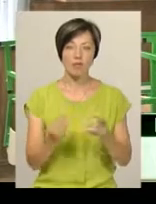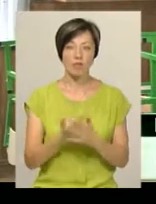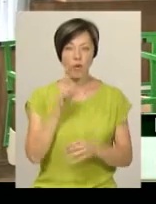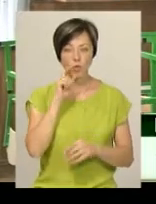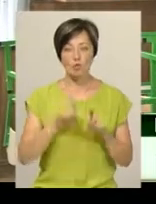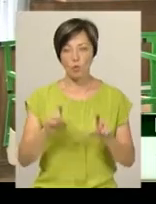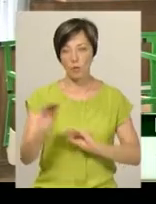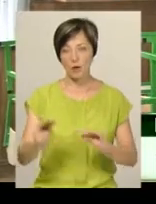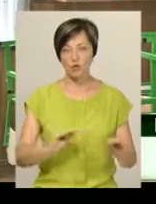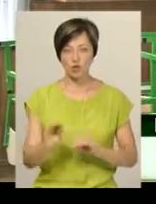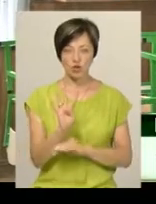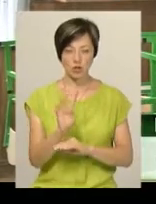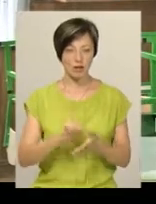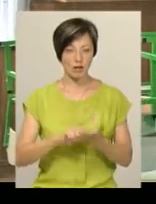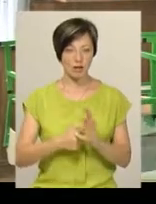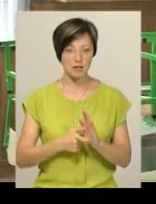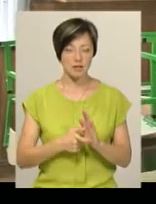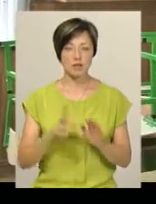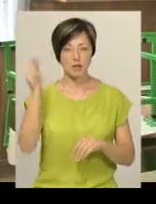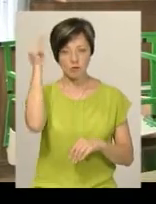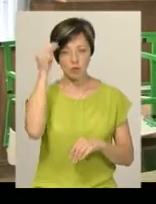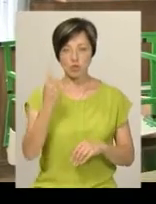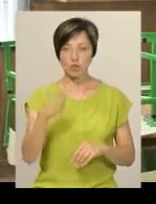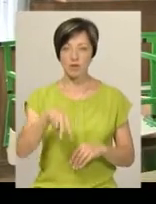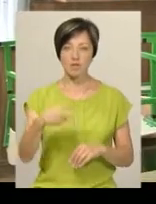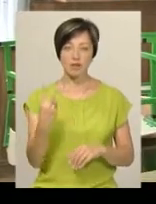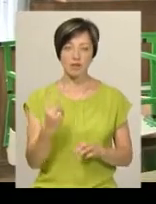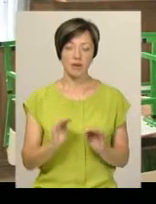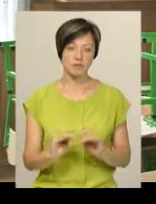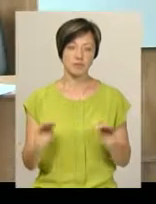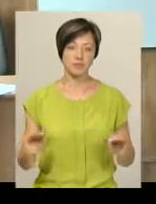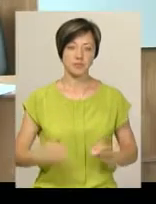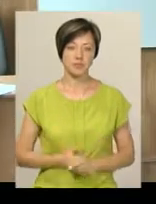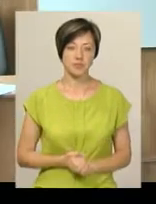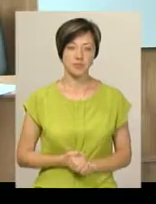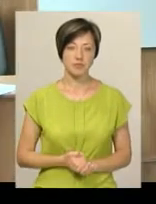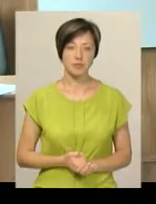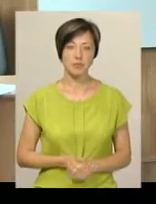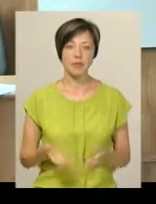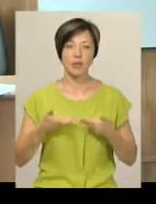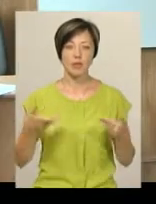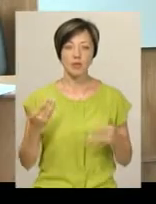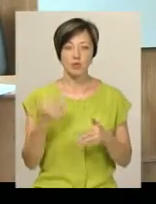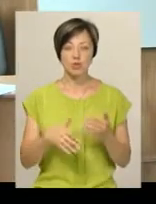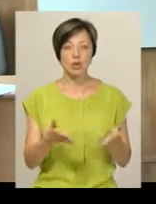школа облаштовує 4 класи, де буде навчатися 122 учні. Ми вже отримали